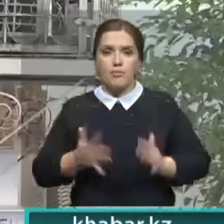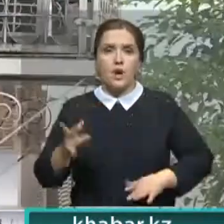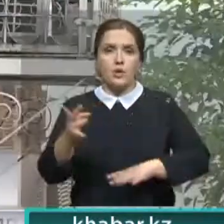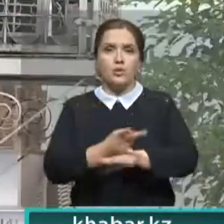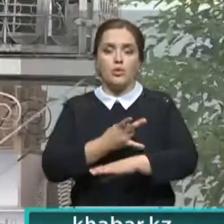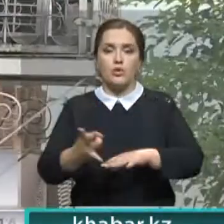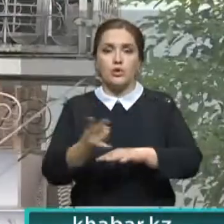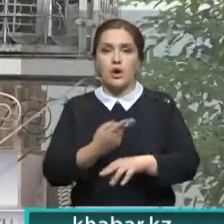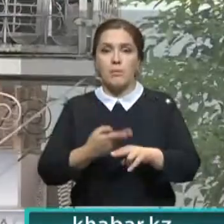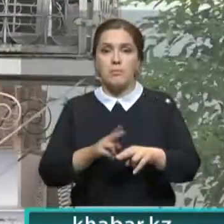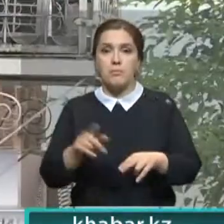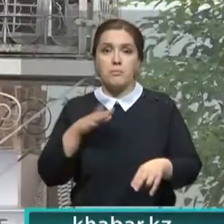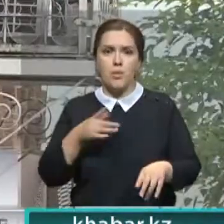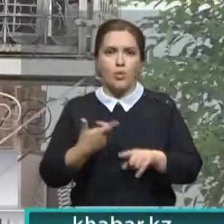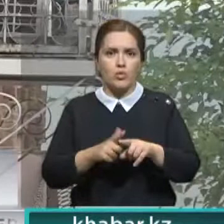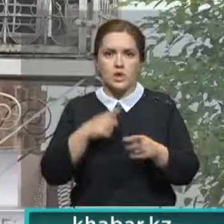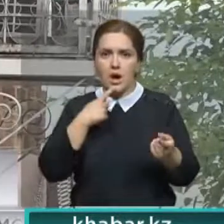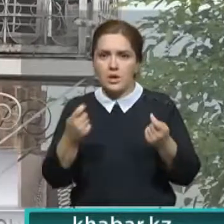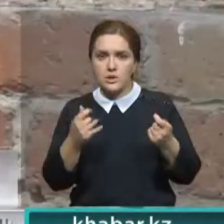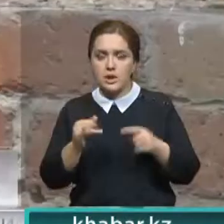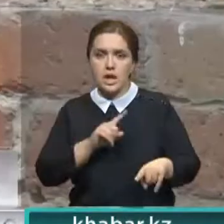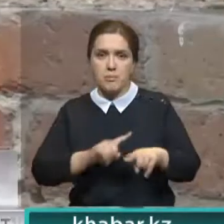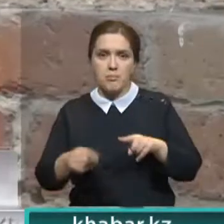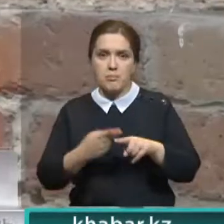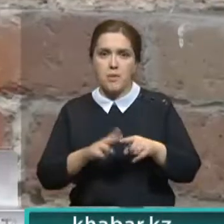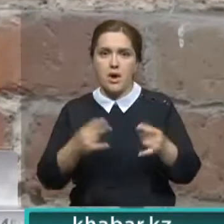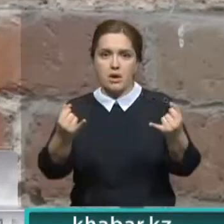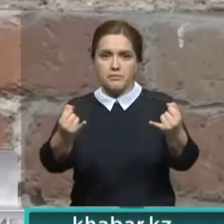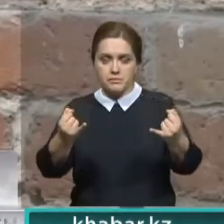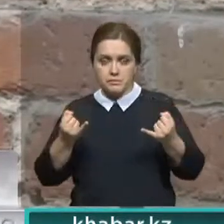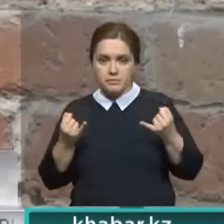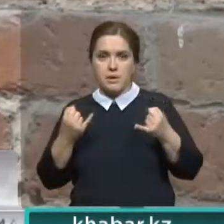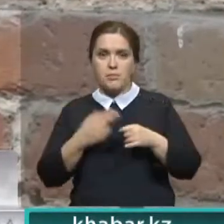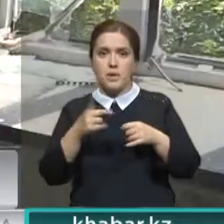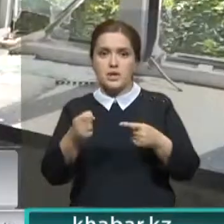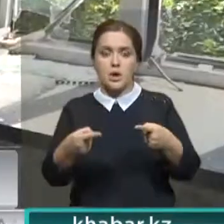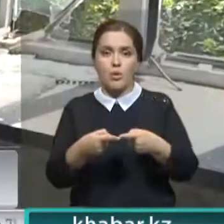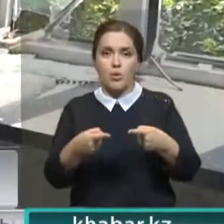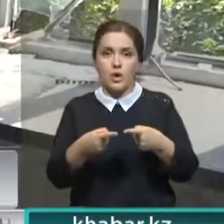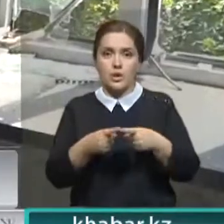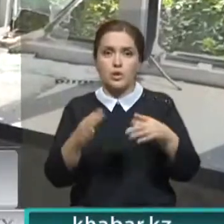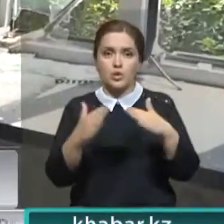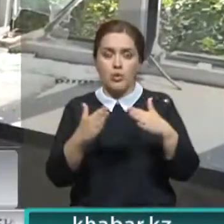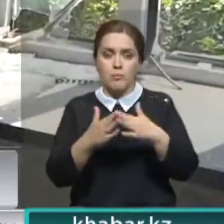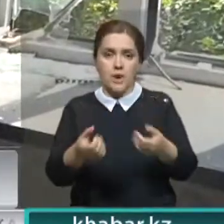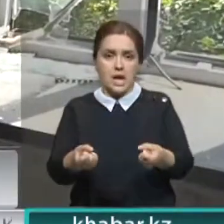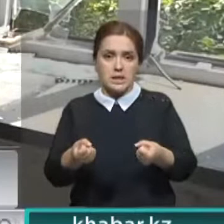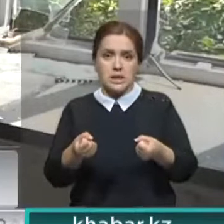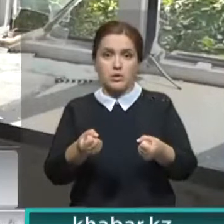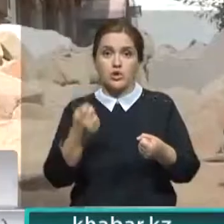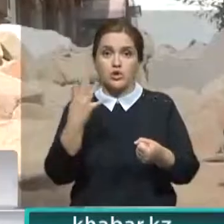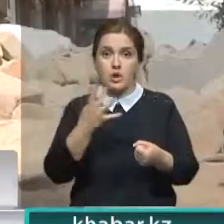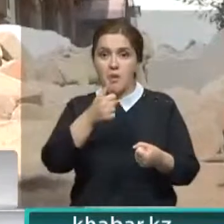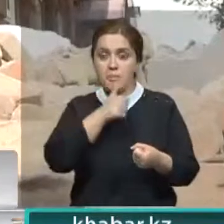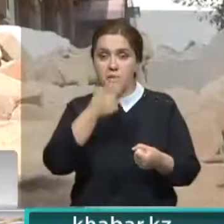ночью. Вандалы действовали очень осторожно и быстро. Натянули тросы, прикрепили их за угол дома и стали тянуть. Лишь с четвертой попытки,